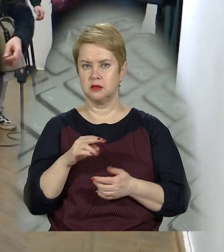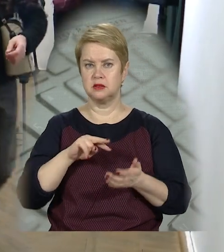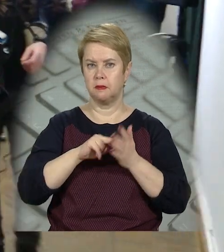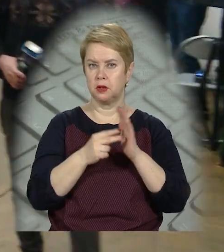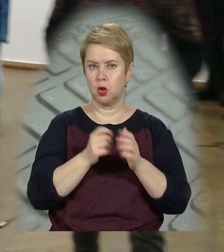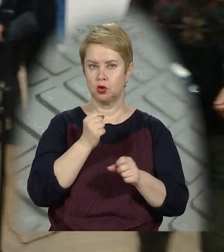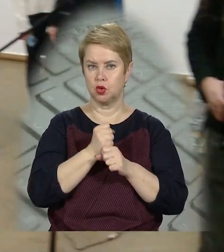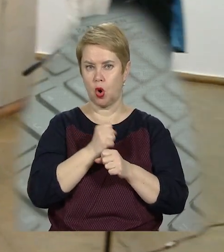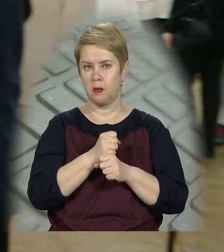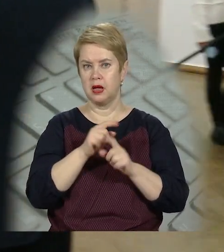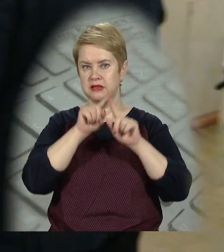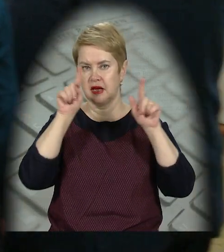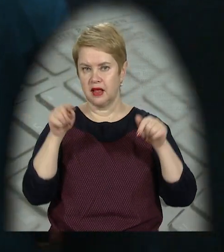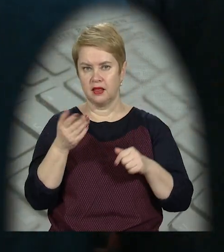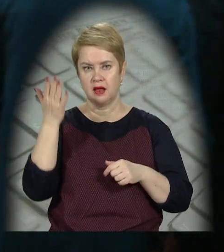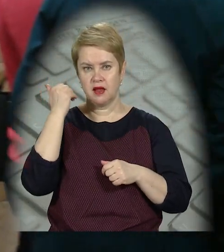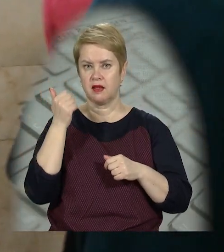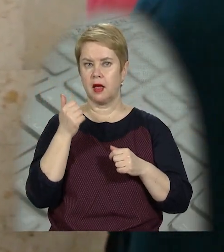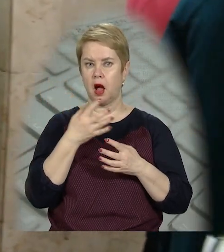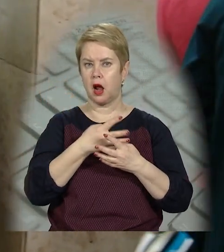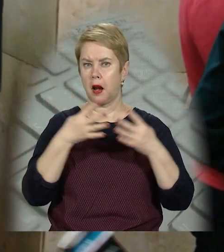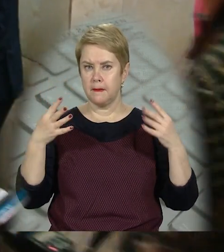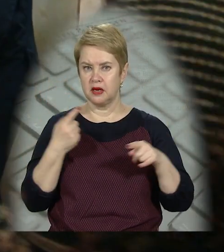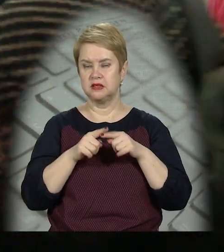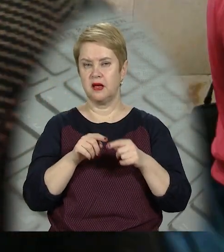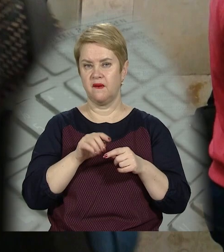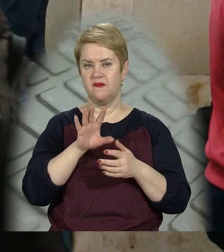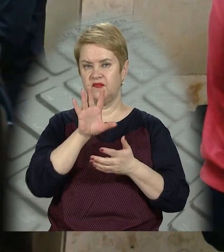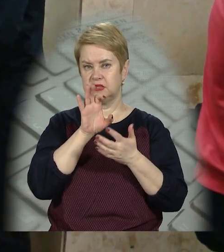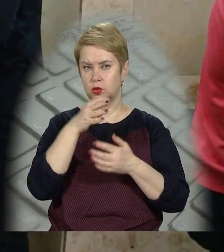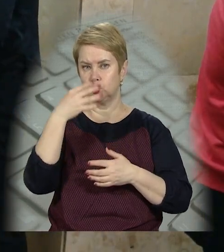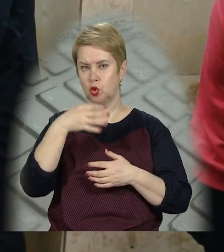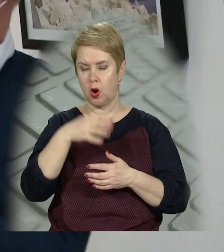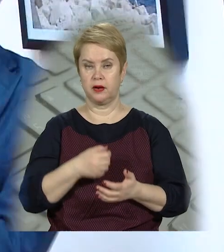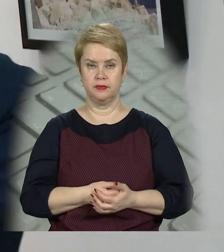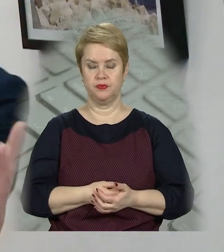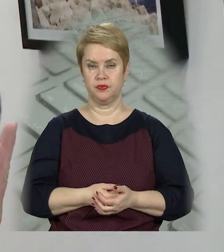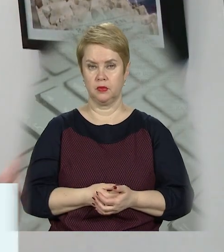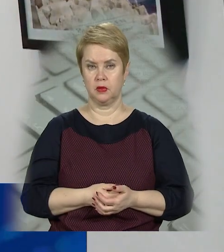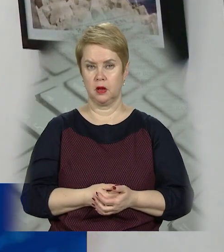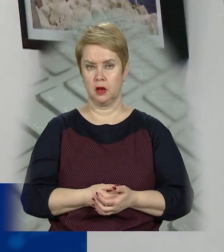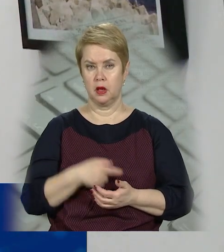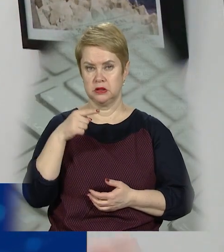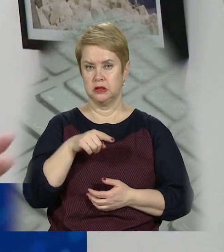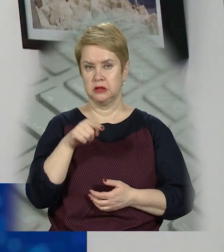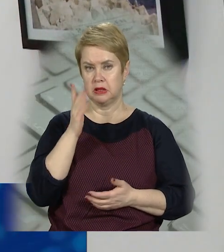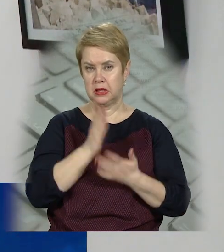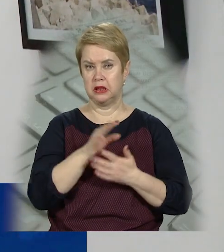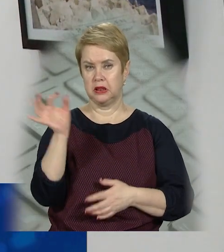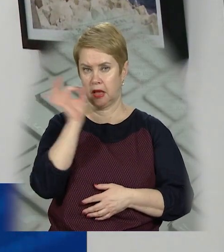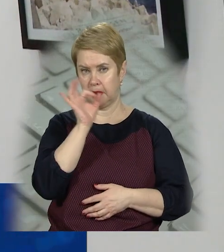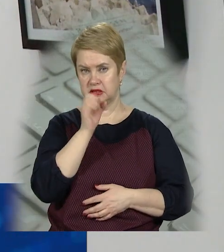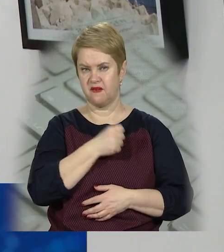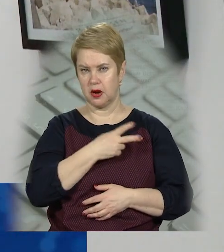метою зробити серію світлин найдавніших фортець. На цієї виставці – 40 творів. Тут є